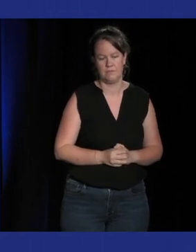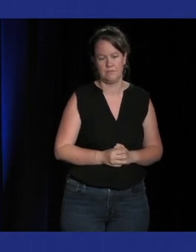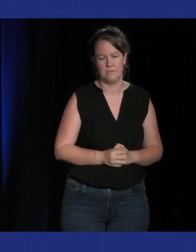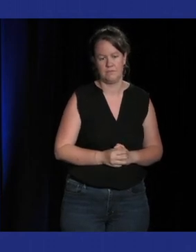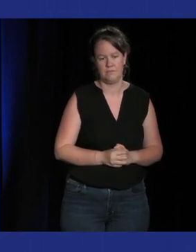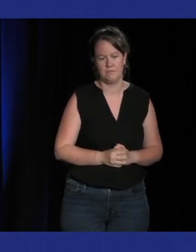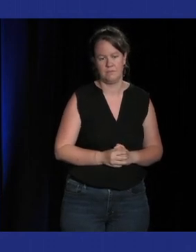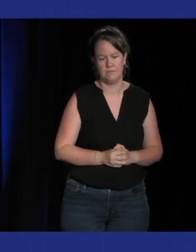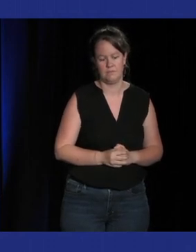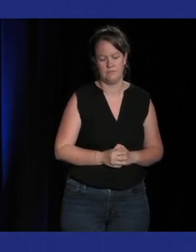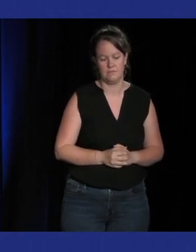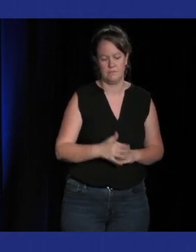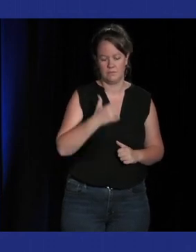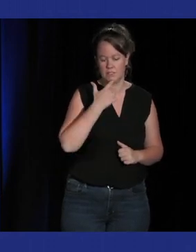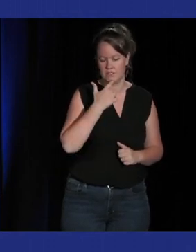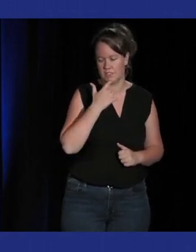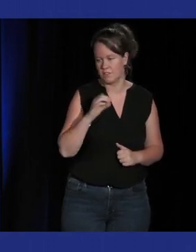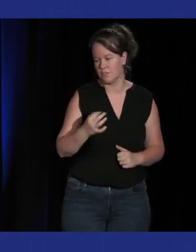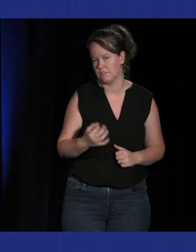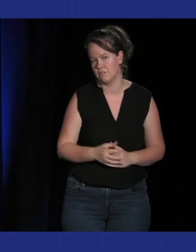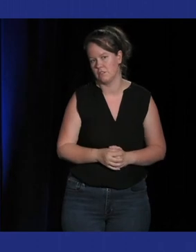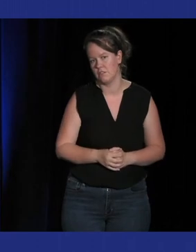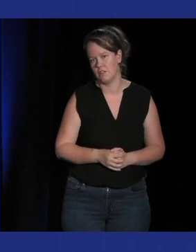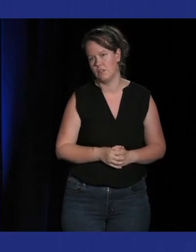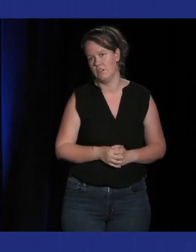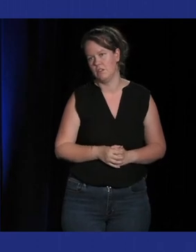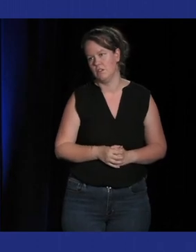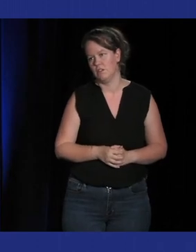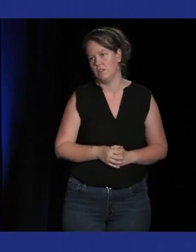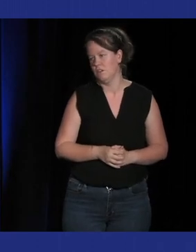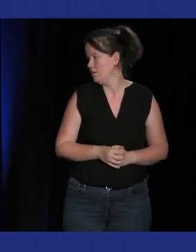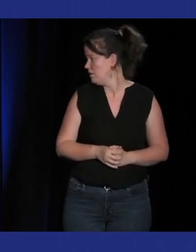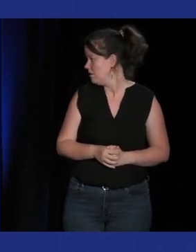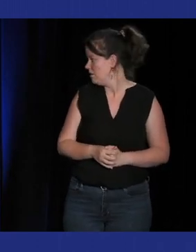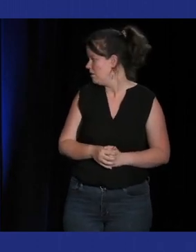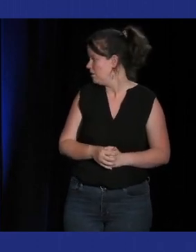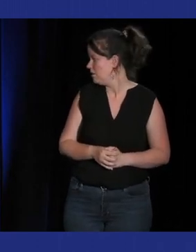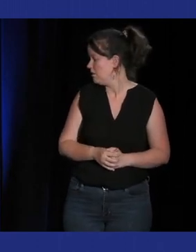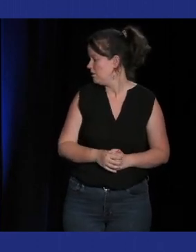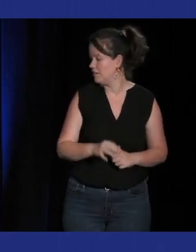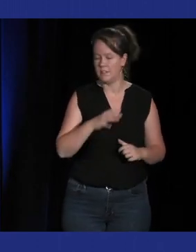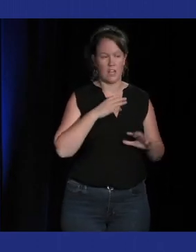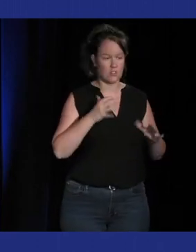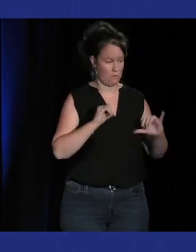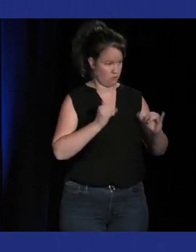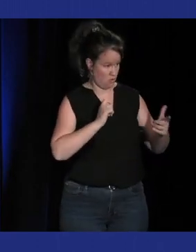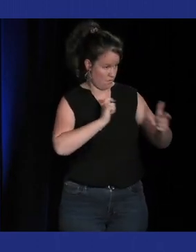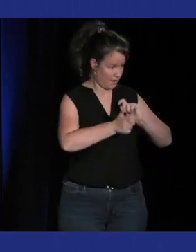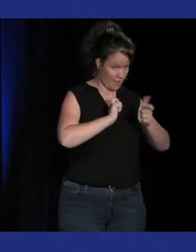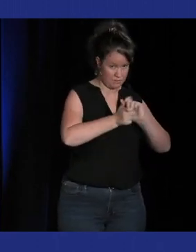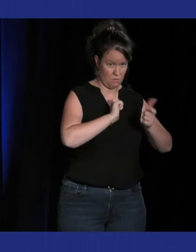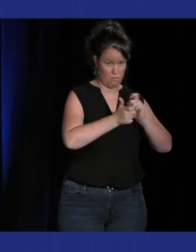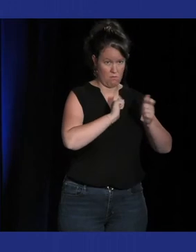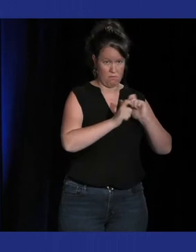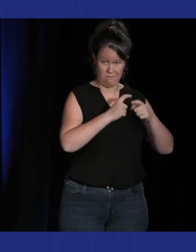le coup c'est plus une sorte de blague c'est toute la gestion du gameplay par des instruments musicaux et il y a tout un côté où on se rend compte